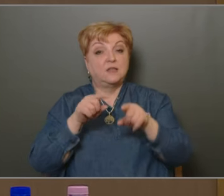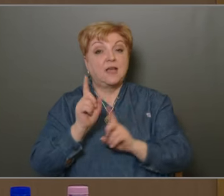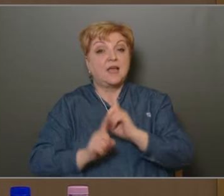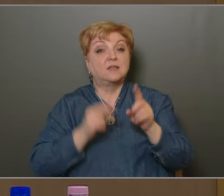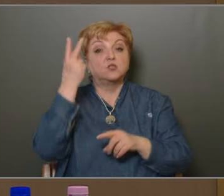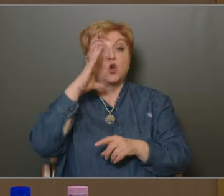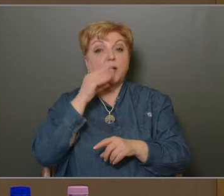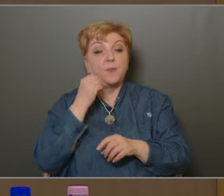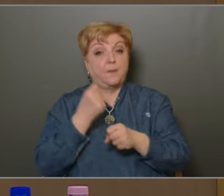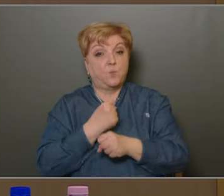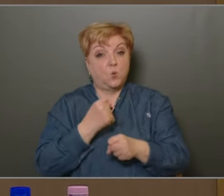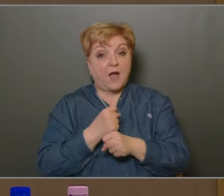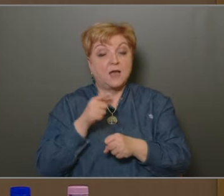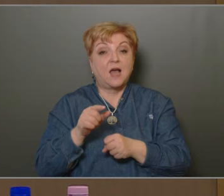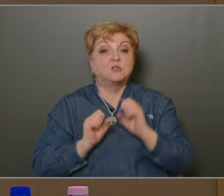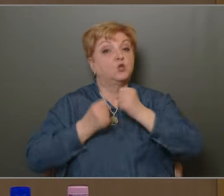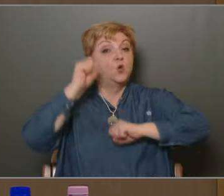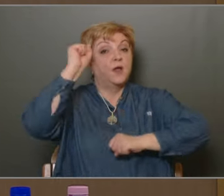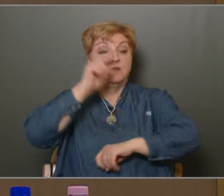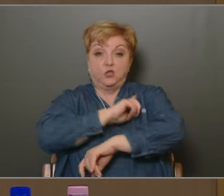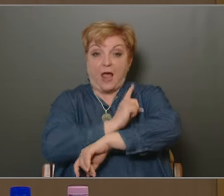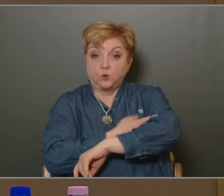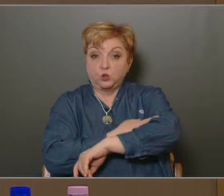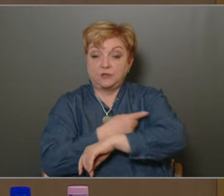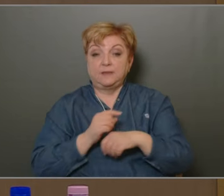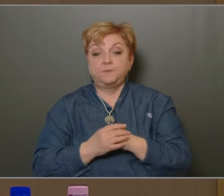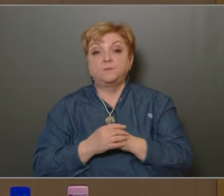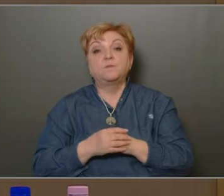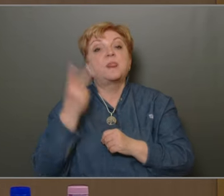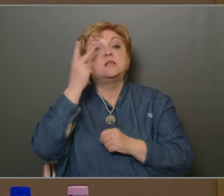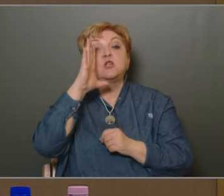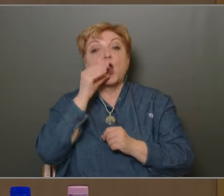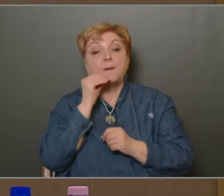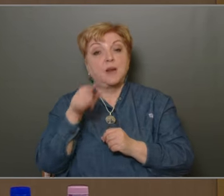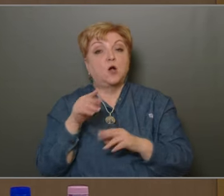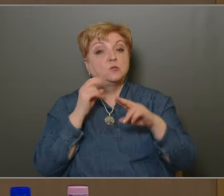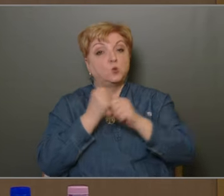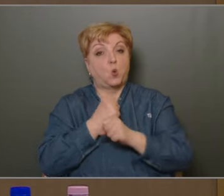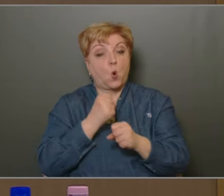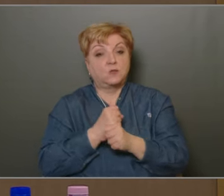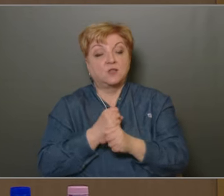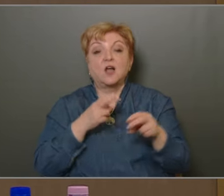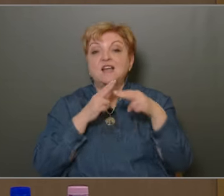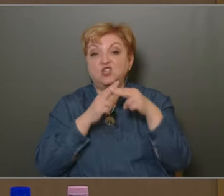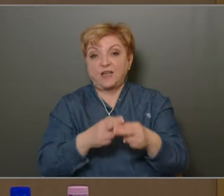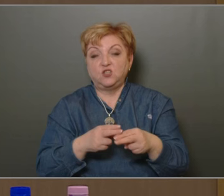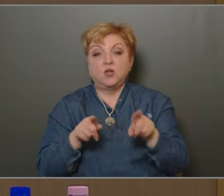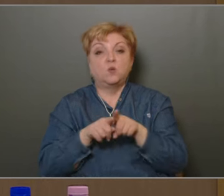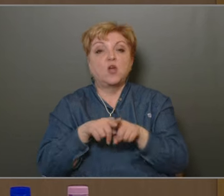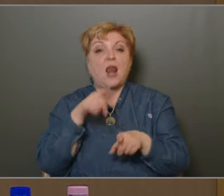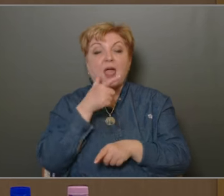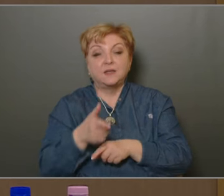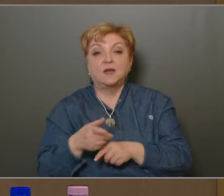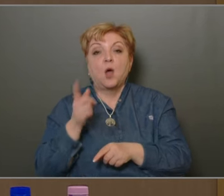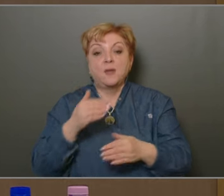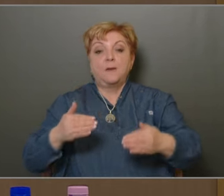járt a szakemberek munkája, mindezt a törekvést erősítik. A szakemberek azon dolgoznak, hogy segítség olyan